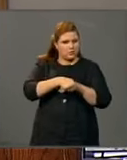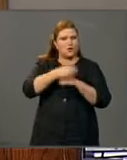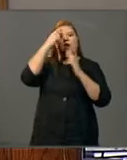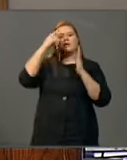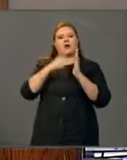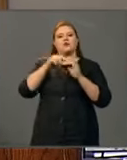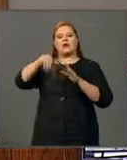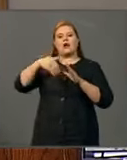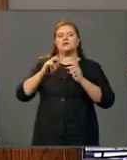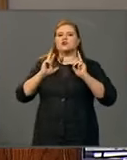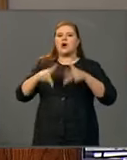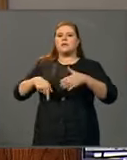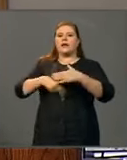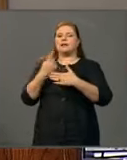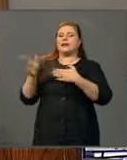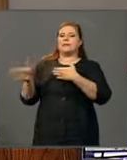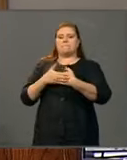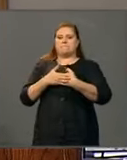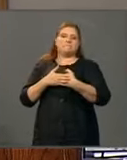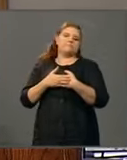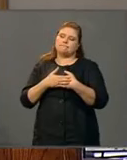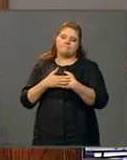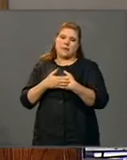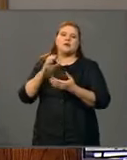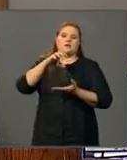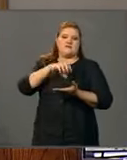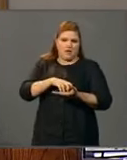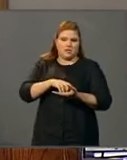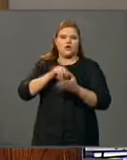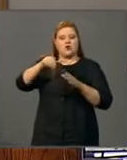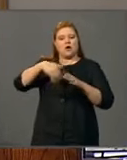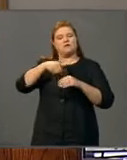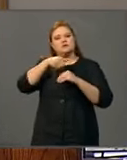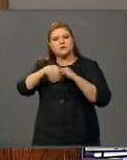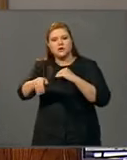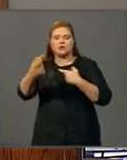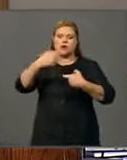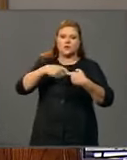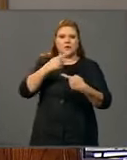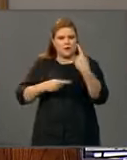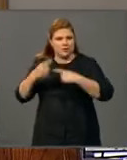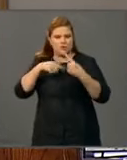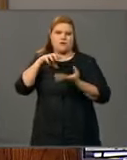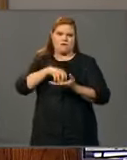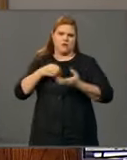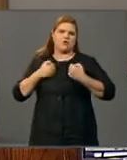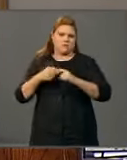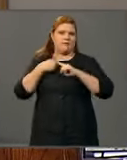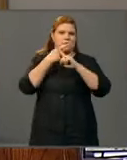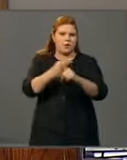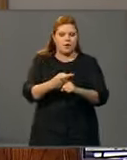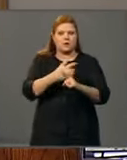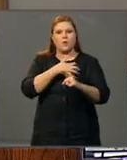toiminta automaattisesti lakkaisi. Valtio osallistuukin kaivoksen jatkoa koskeviin neuvotteluihin ja pyrkii edistämään